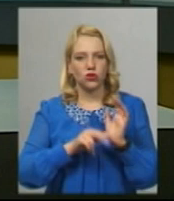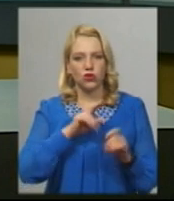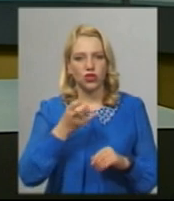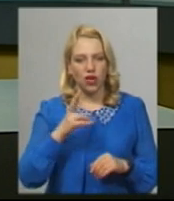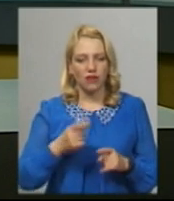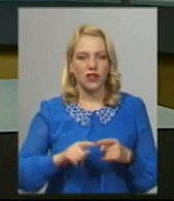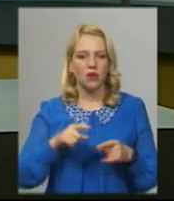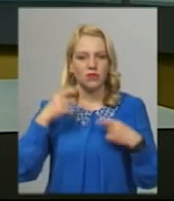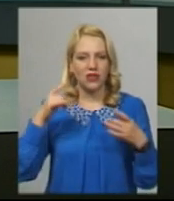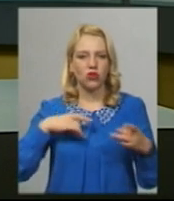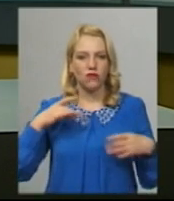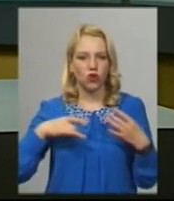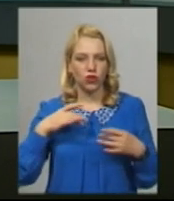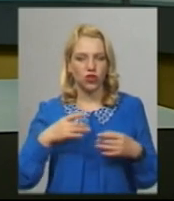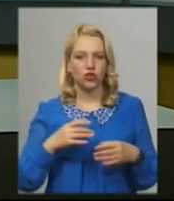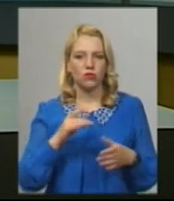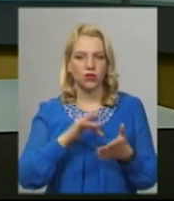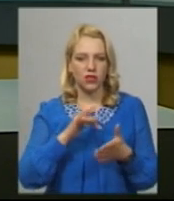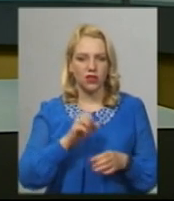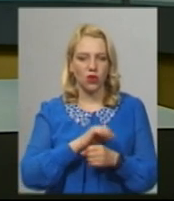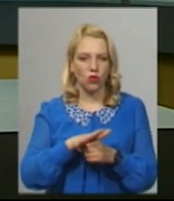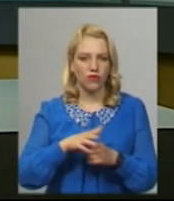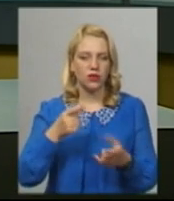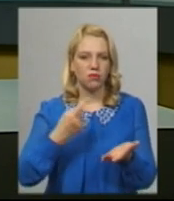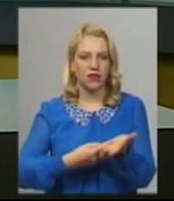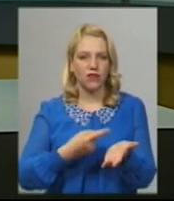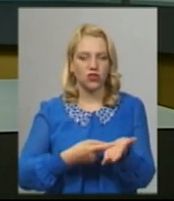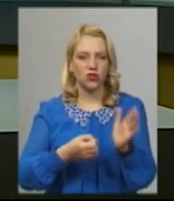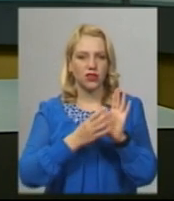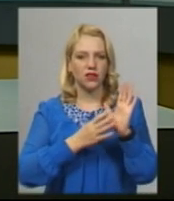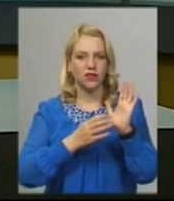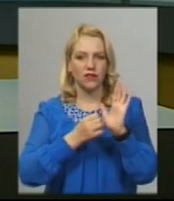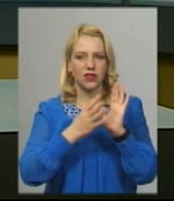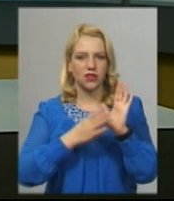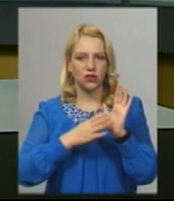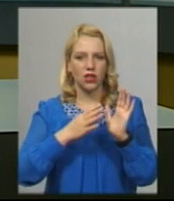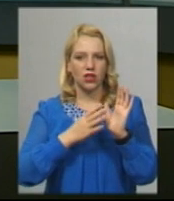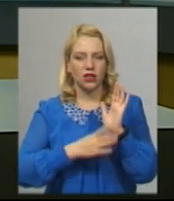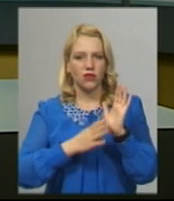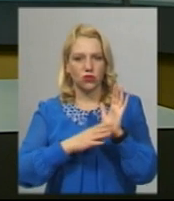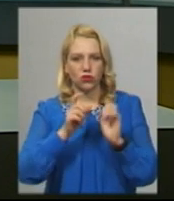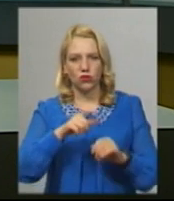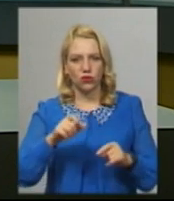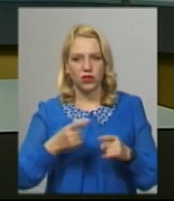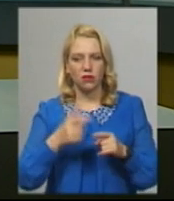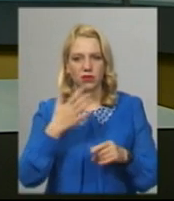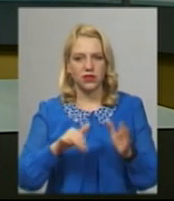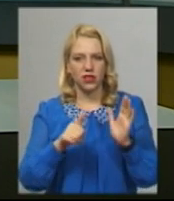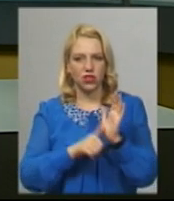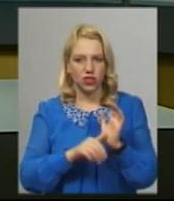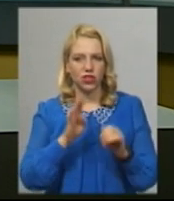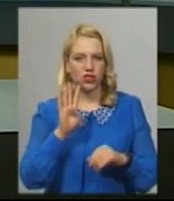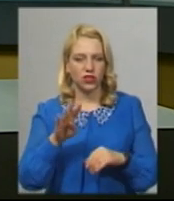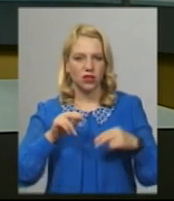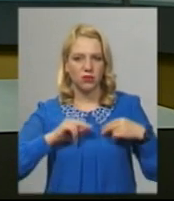психоневрологічному інтернаті COVID-19 підтверджено 90 людей З них 86 – підопічні інтернату та 4 працівники